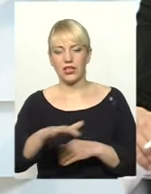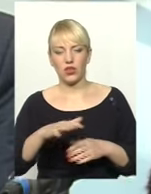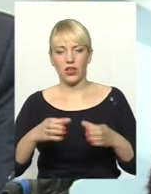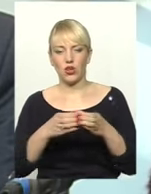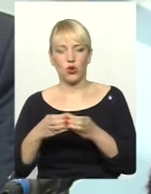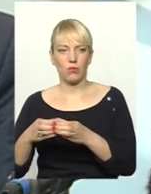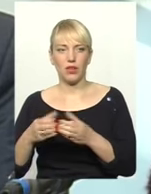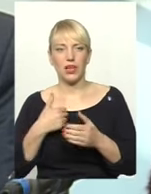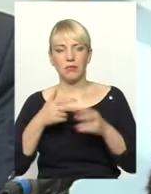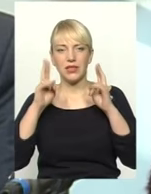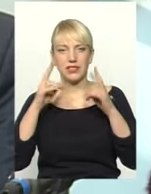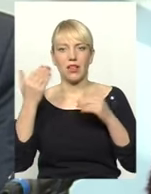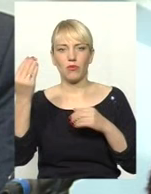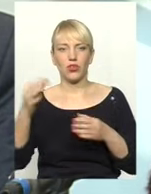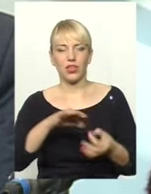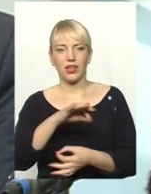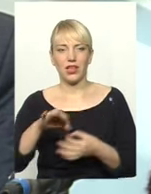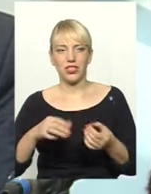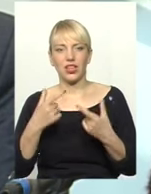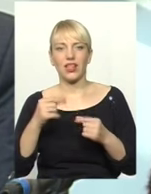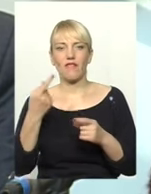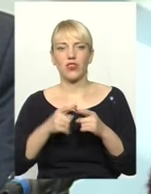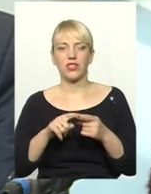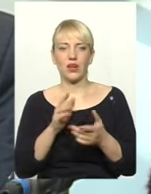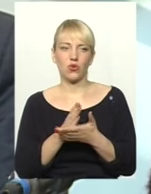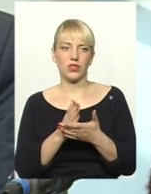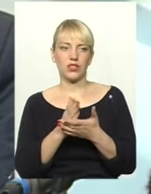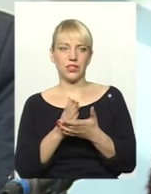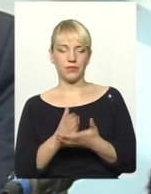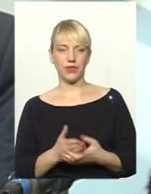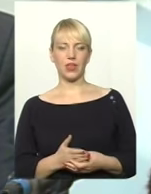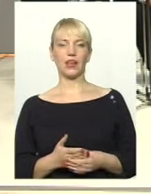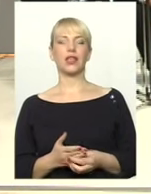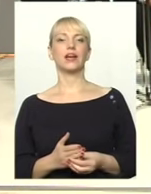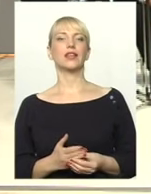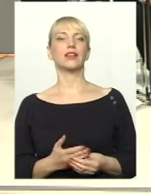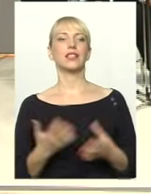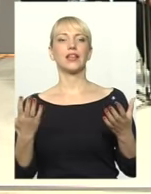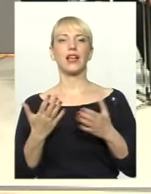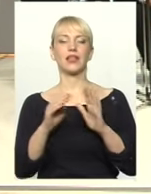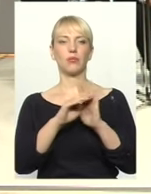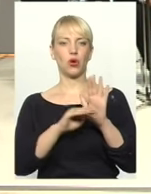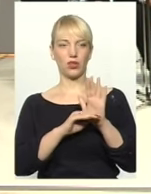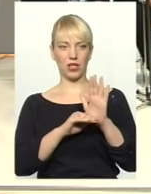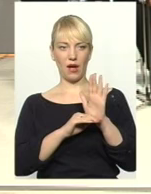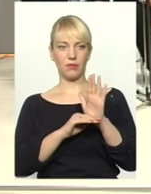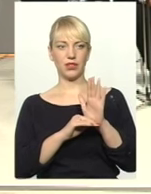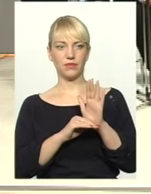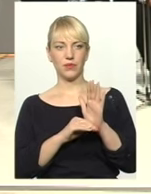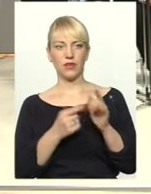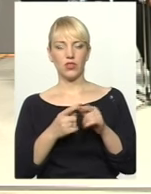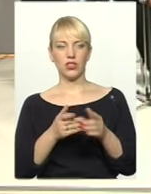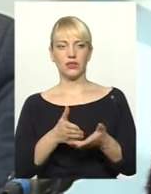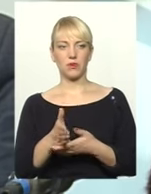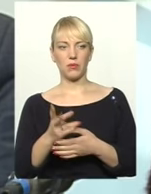Ми не знаємо про їх лишки, про те, де вони знаходяться, і де ті кошти використовуються. І,